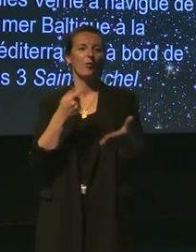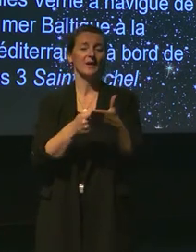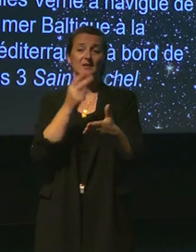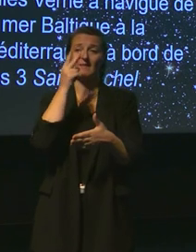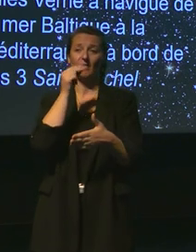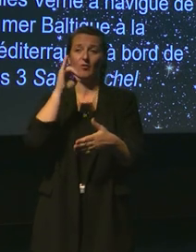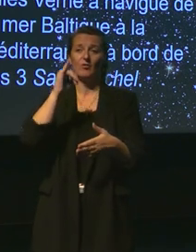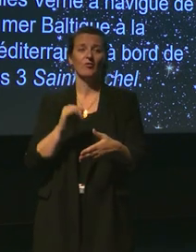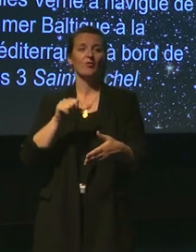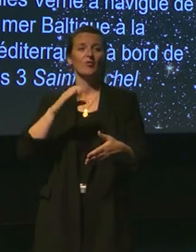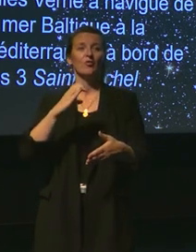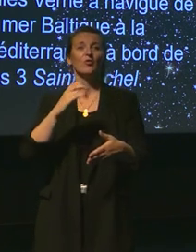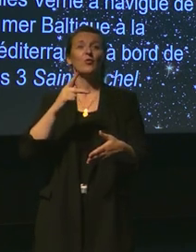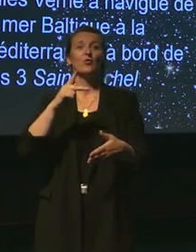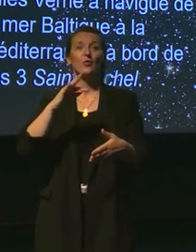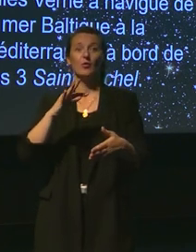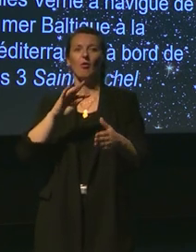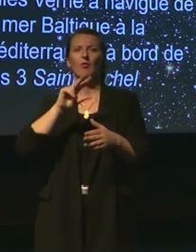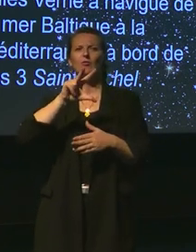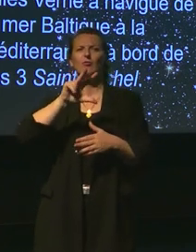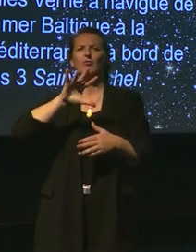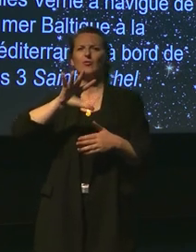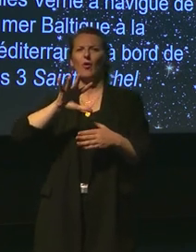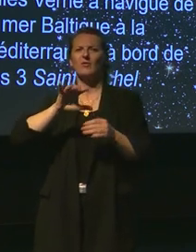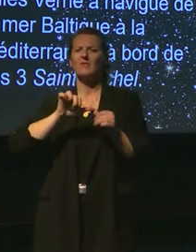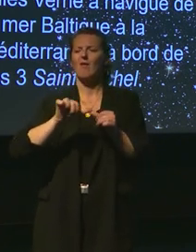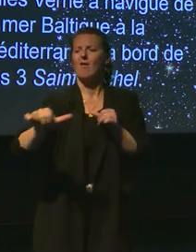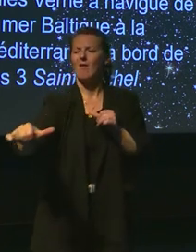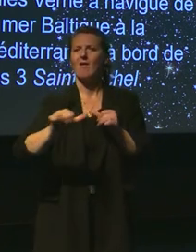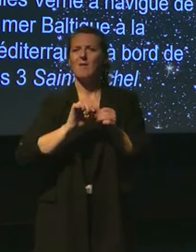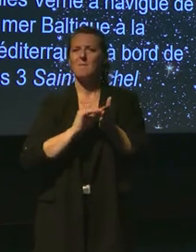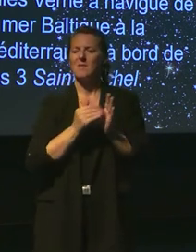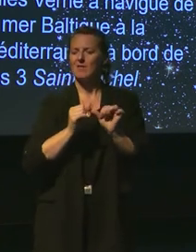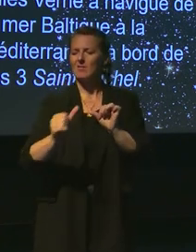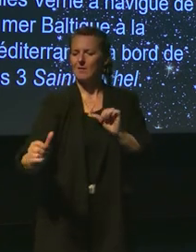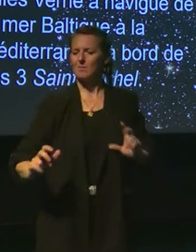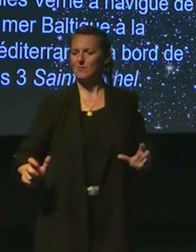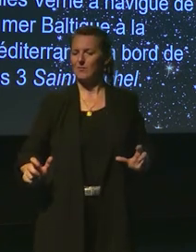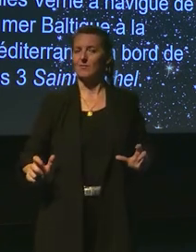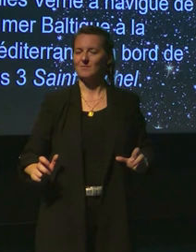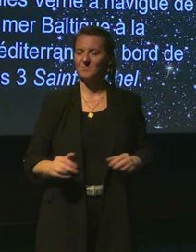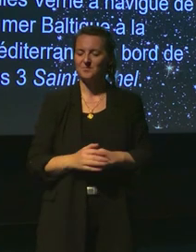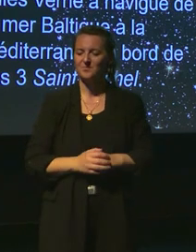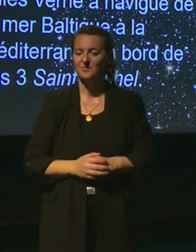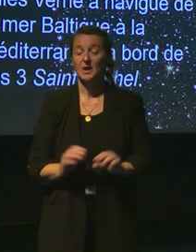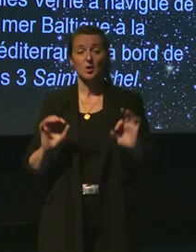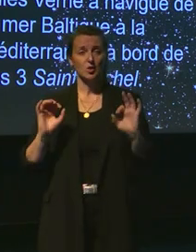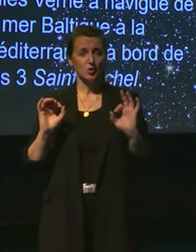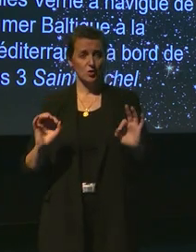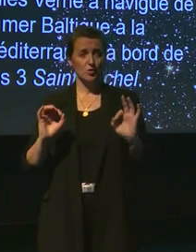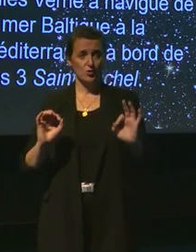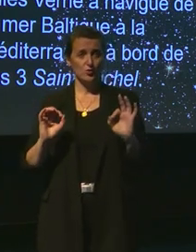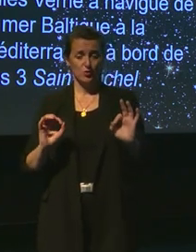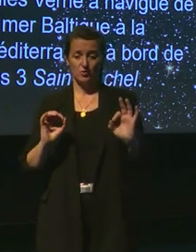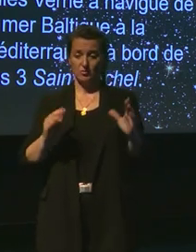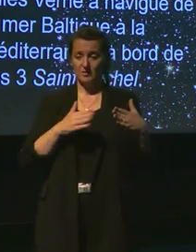est originaire en Ceste, un yacht de 35 mètres à bi-propulsion, stabilisé en Vélique, Tétanque. Il a donc navigué, de fait,